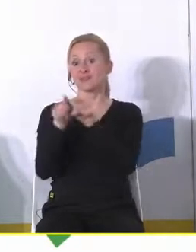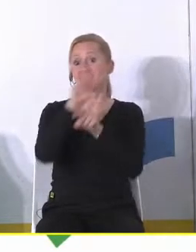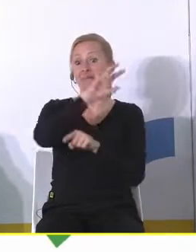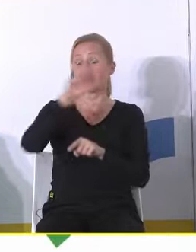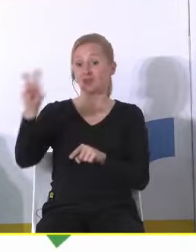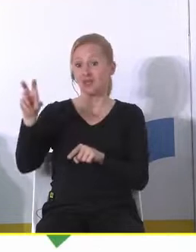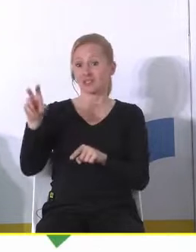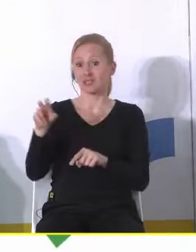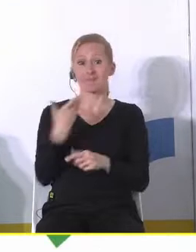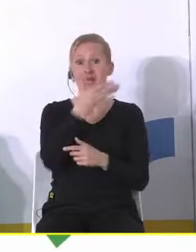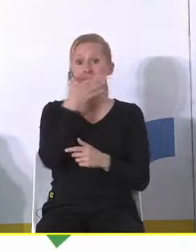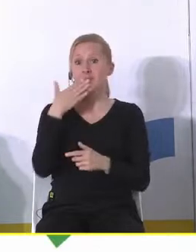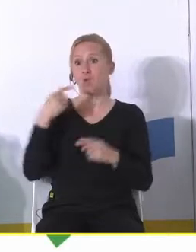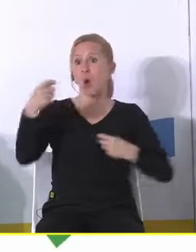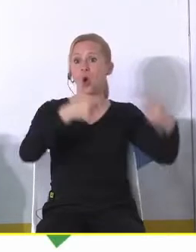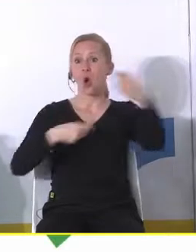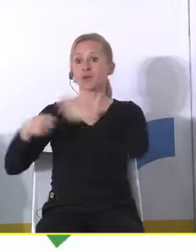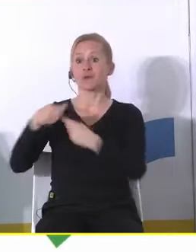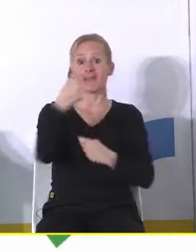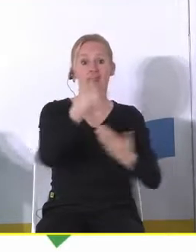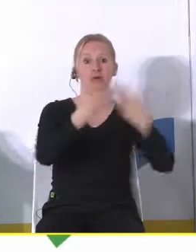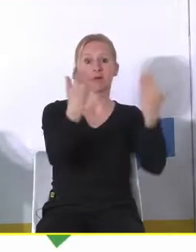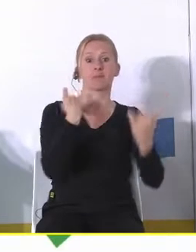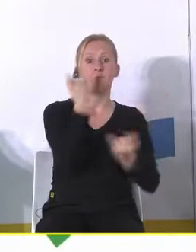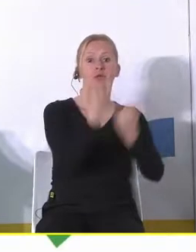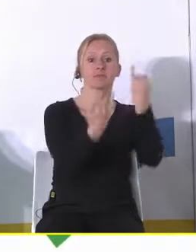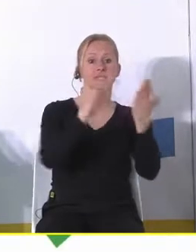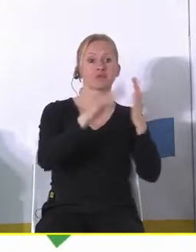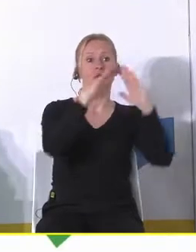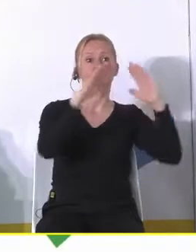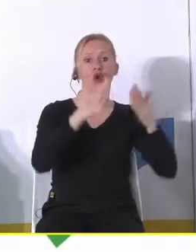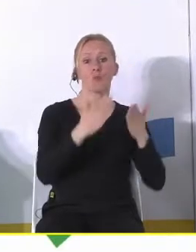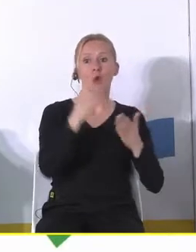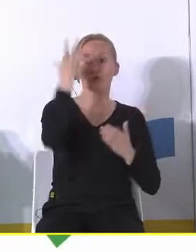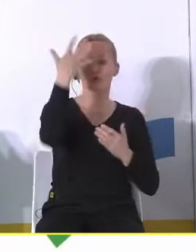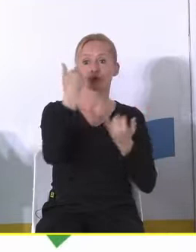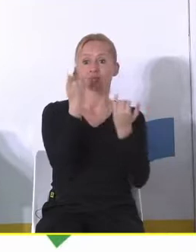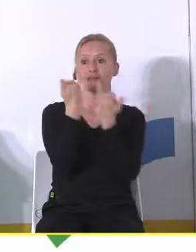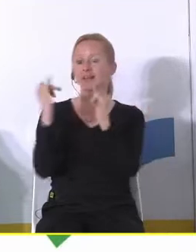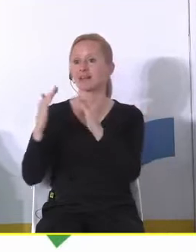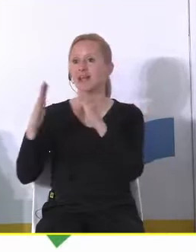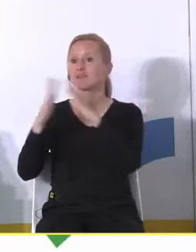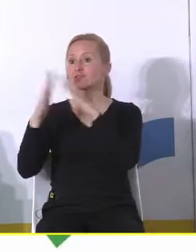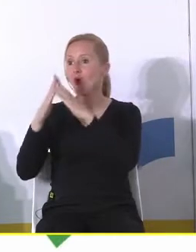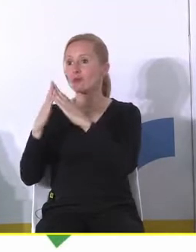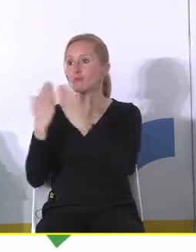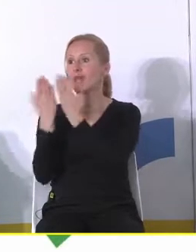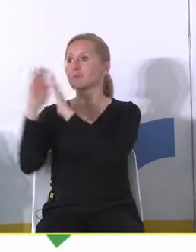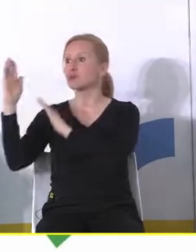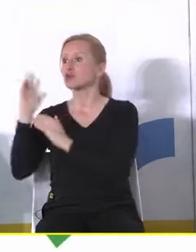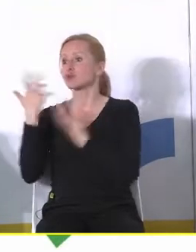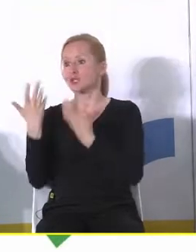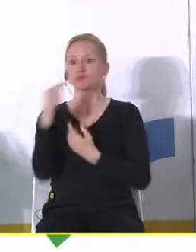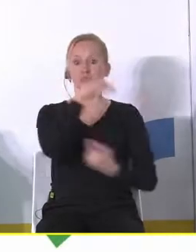czasie bo nikt nie koordynował tego tak czyli jednego dnia była impreza i w Domu Kultury i w bibliotece w związku z tym ci co by chcieli przyjść i na to